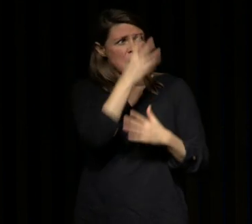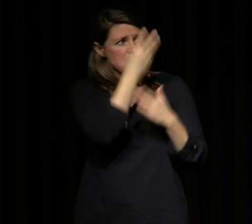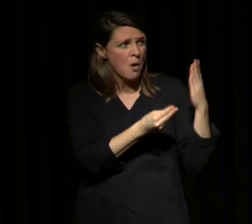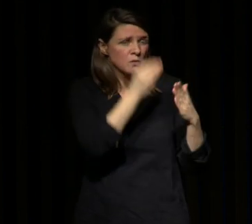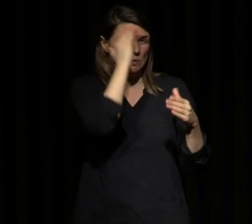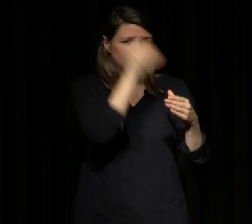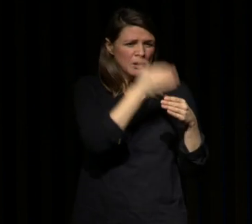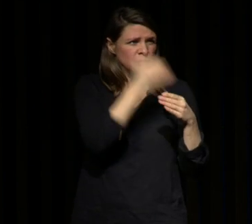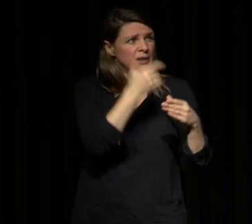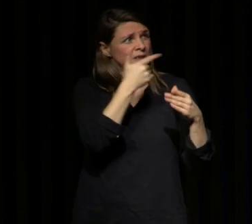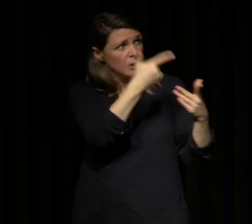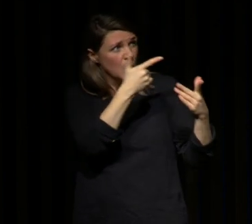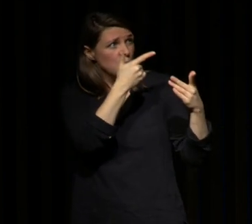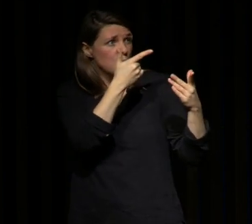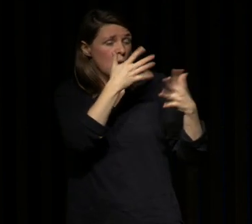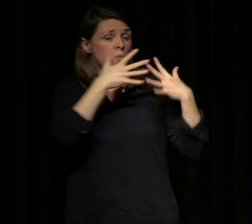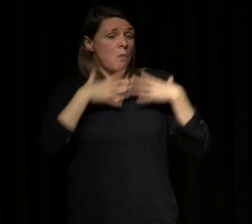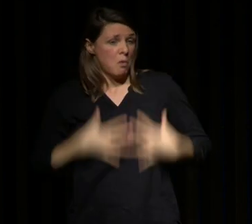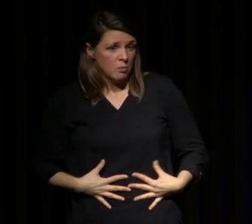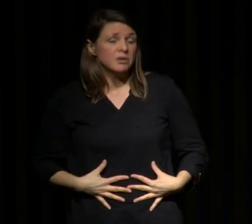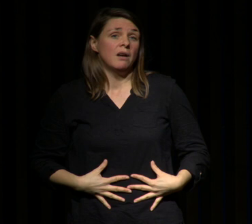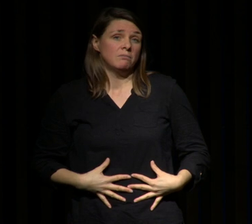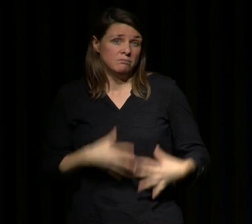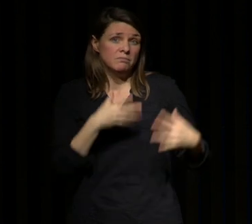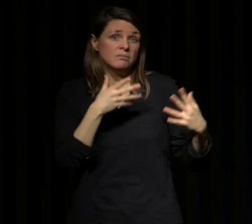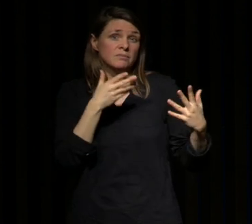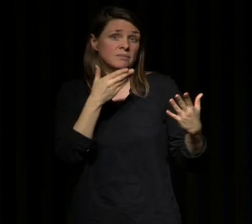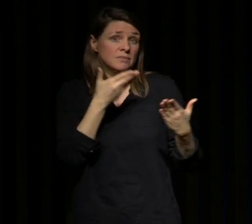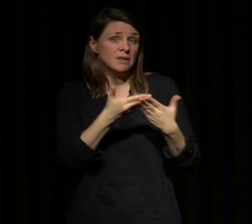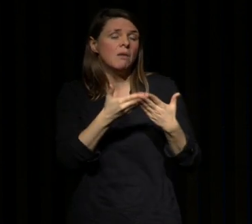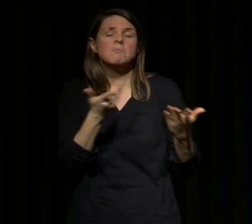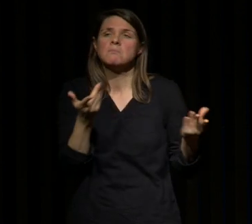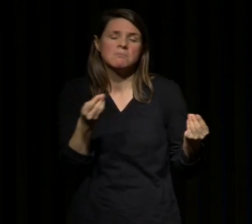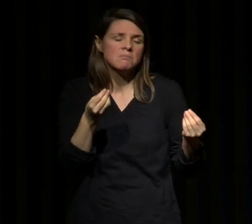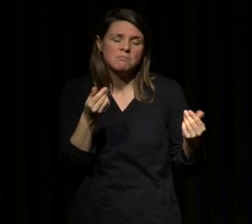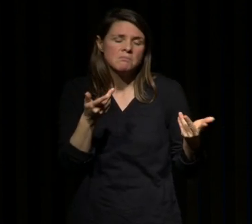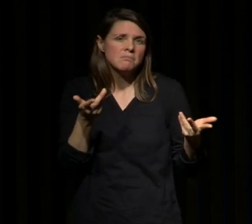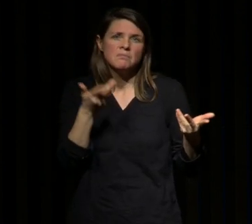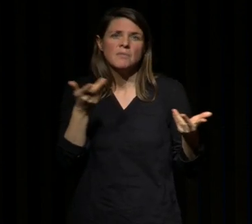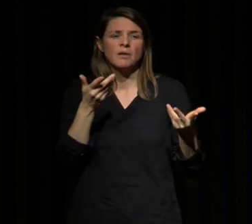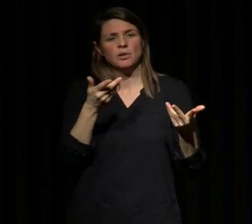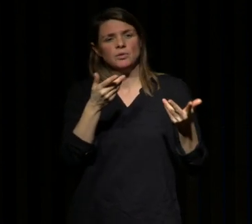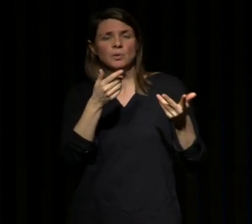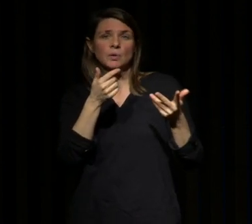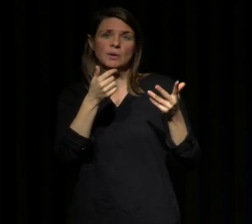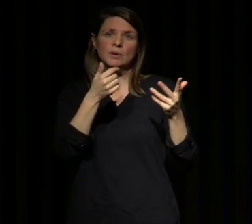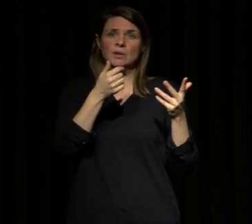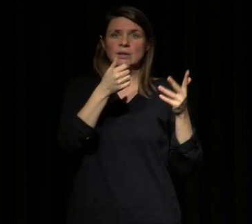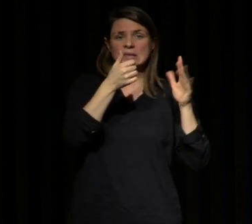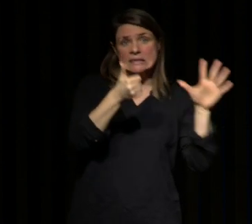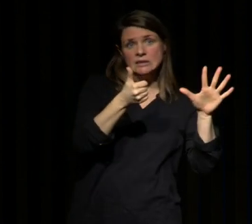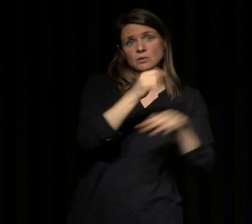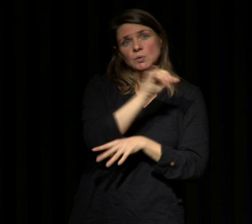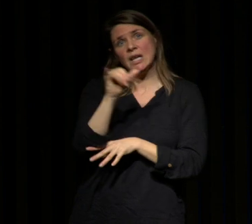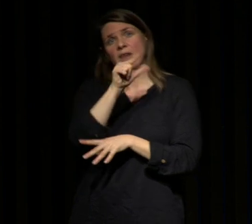programme comportemental on arrive durablement c'est-à-dire entre 6 et 25 semaines